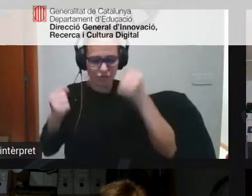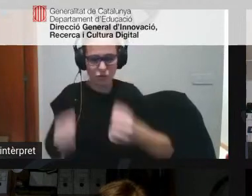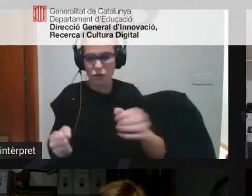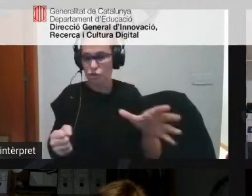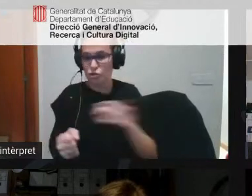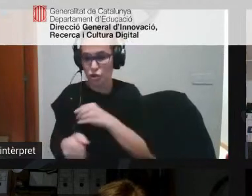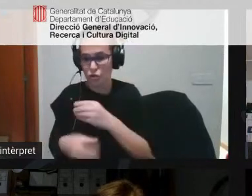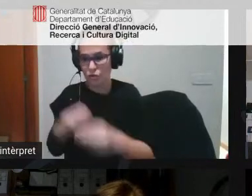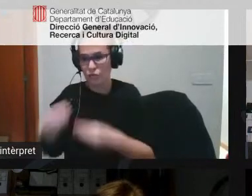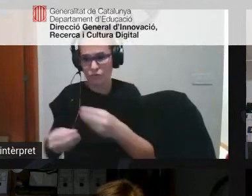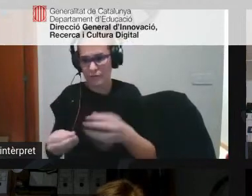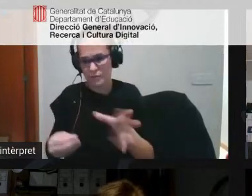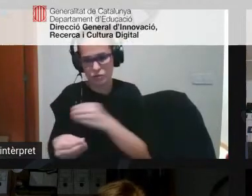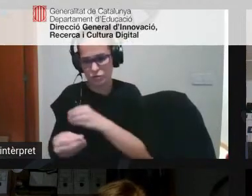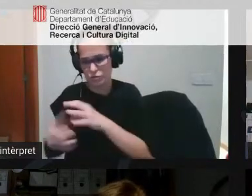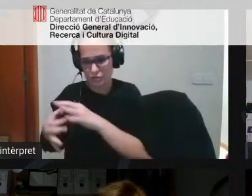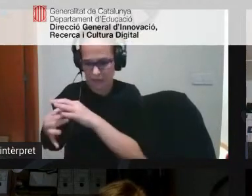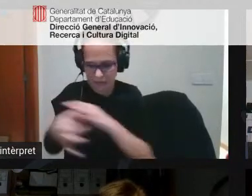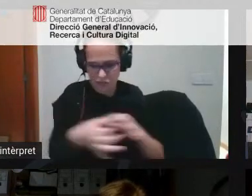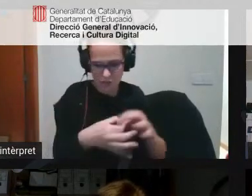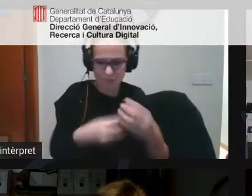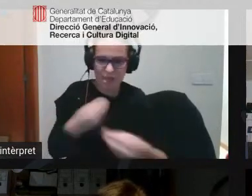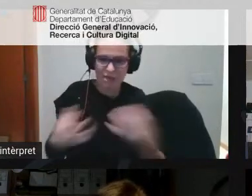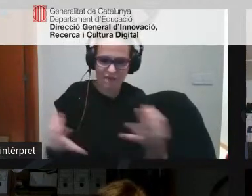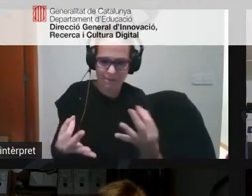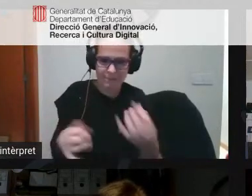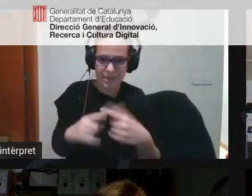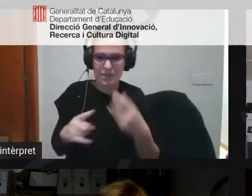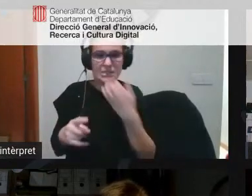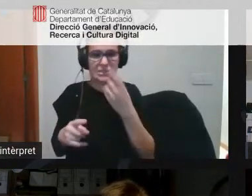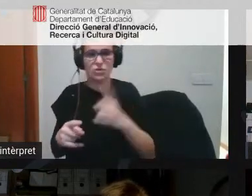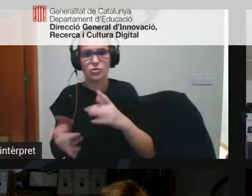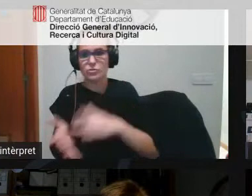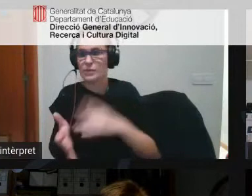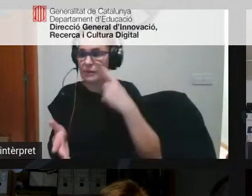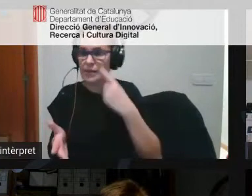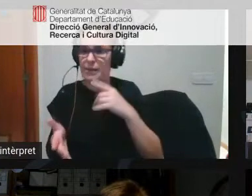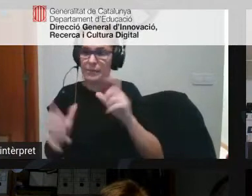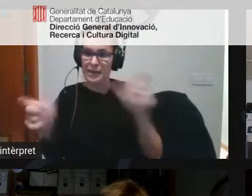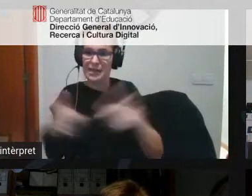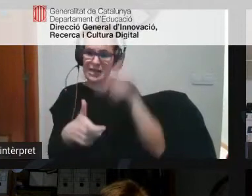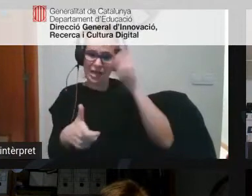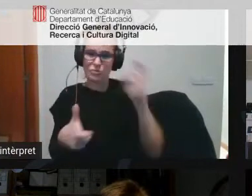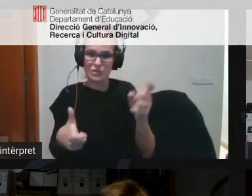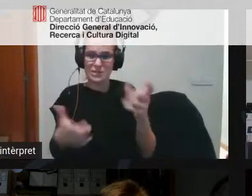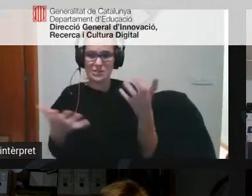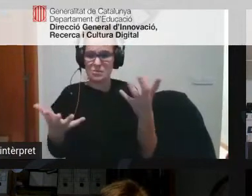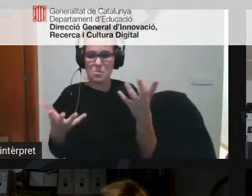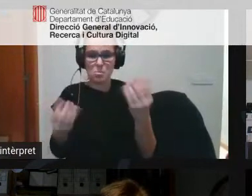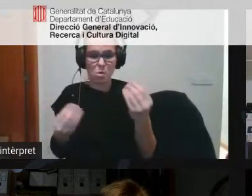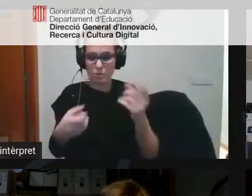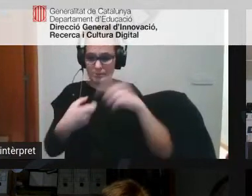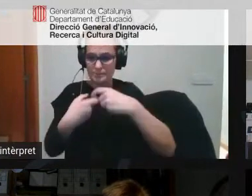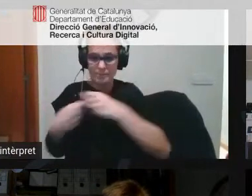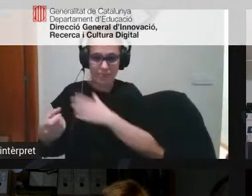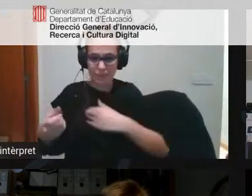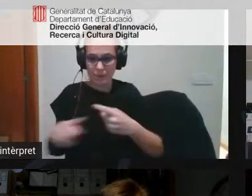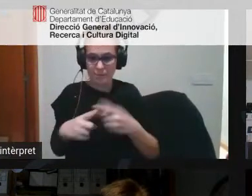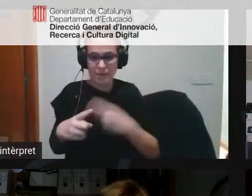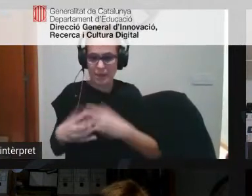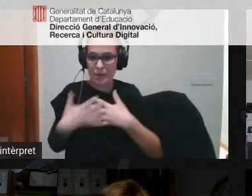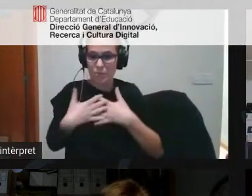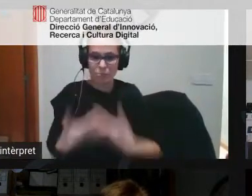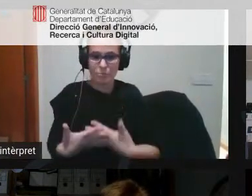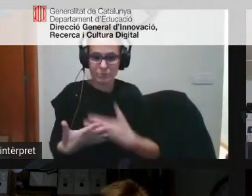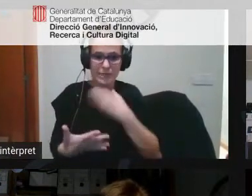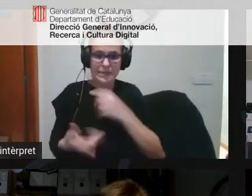consonància del que s'estava fent perquè si no ens trobaríem una gran part del claustre que no no voldria no tindria la voluntat de